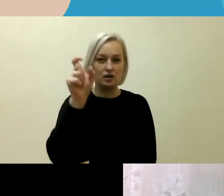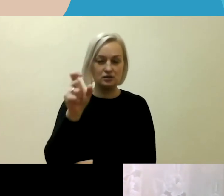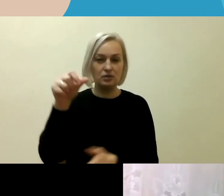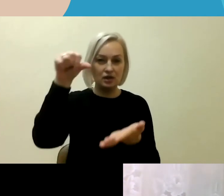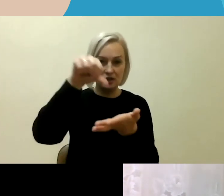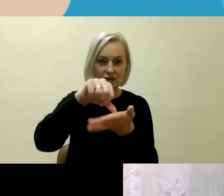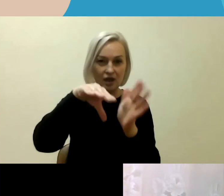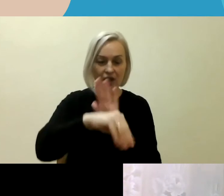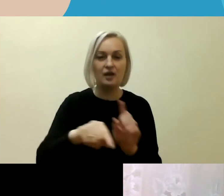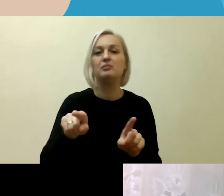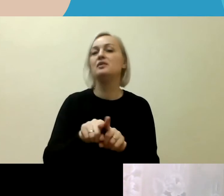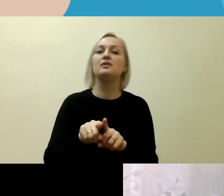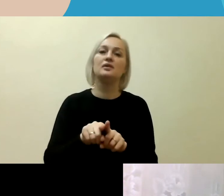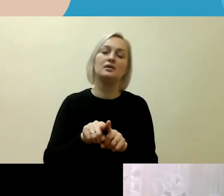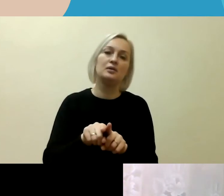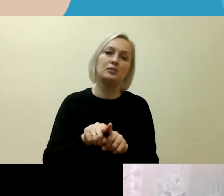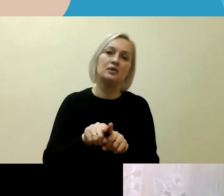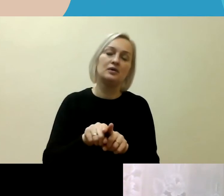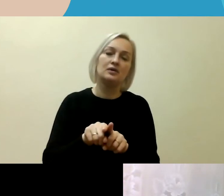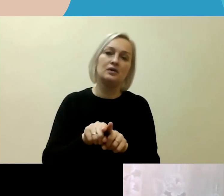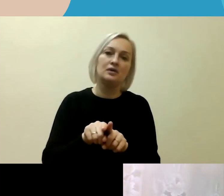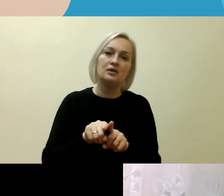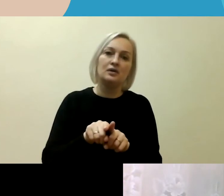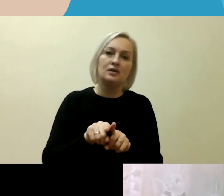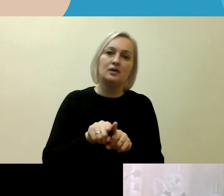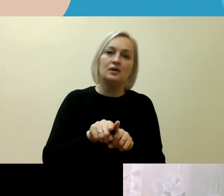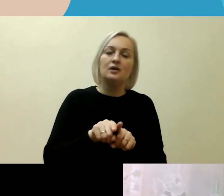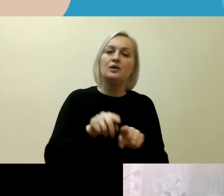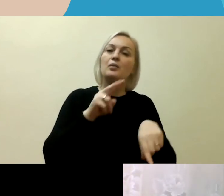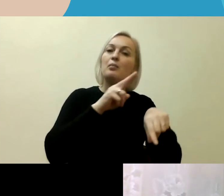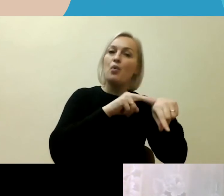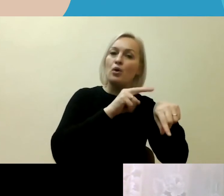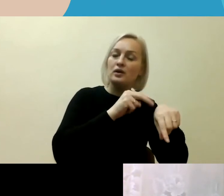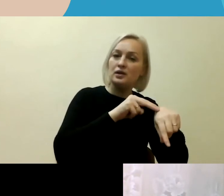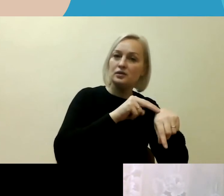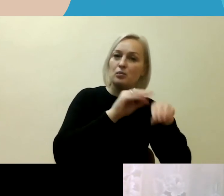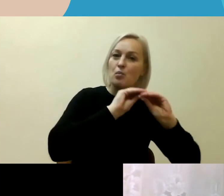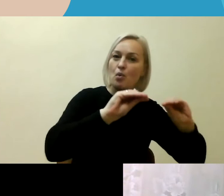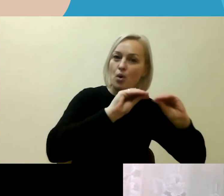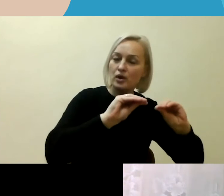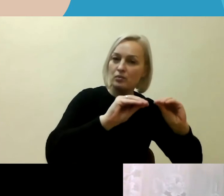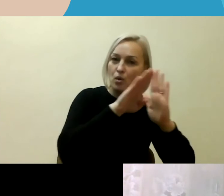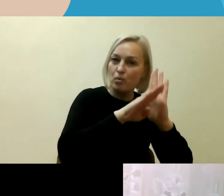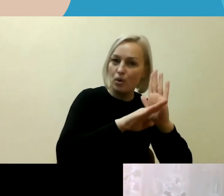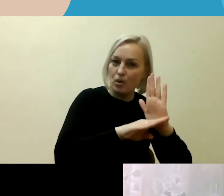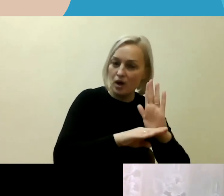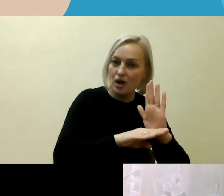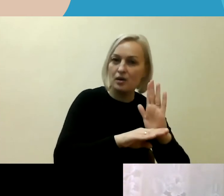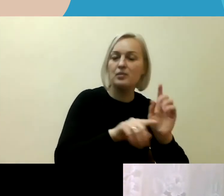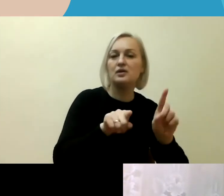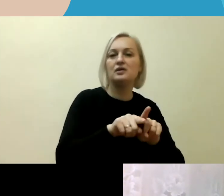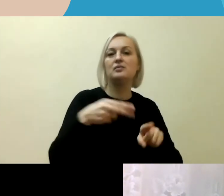ruošiama ir pareigūnų mokymo programą, taip pat prisidėjo nevyriusybinio